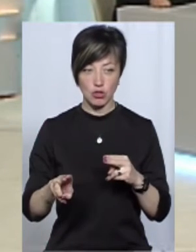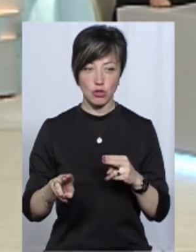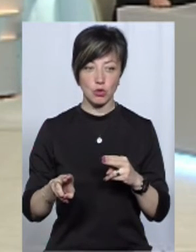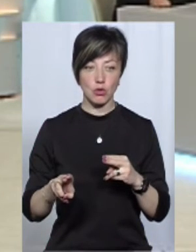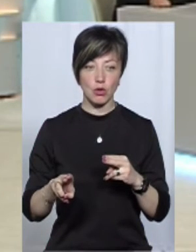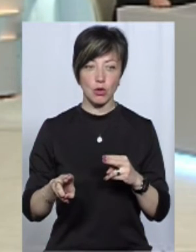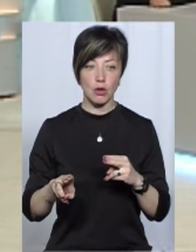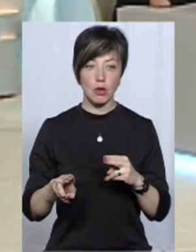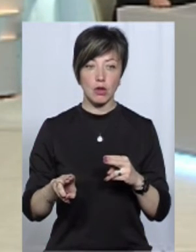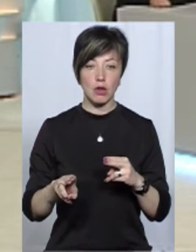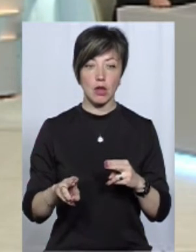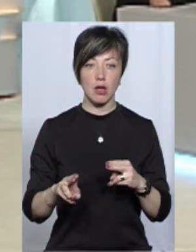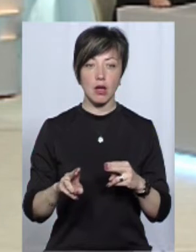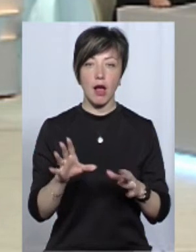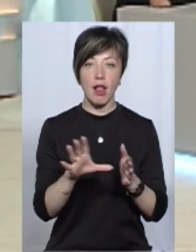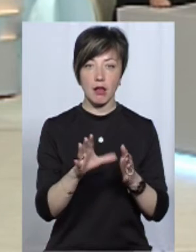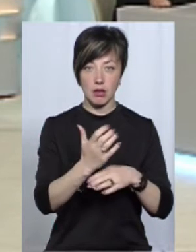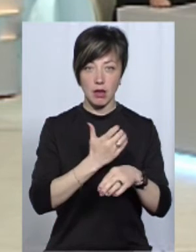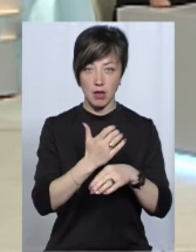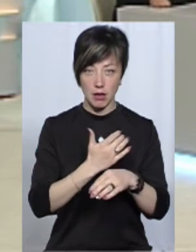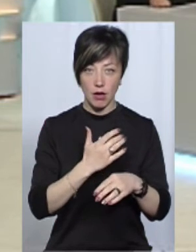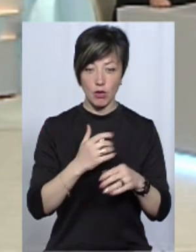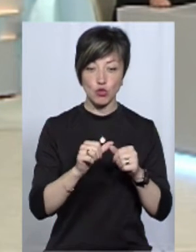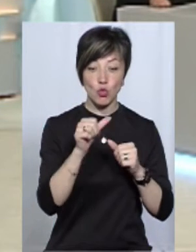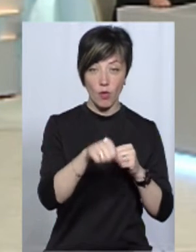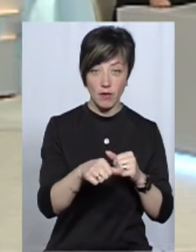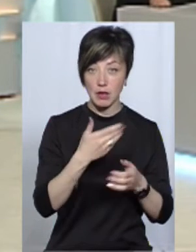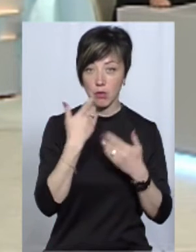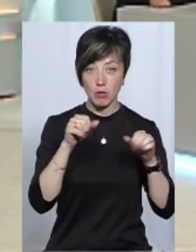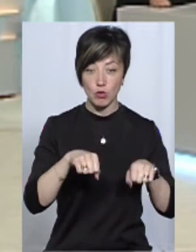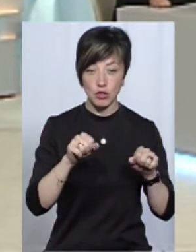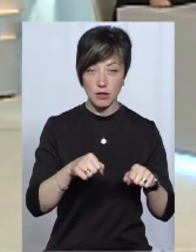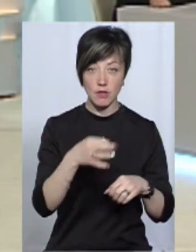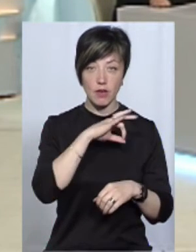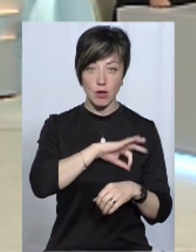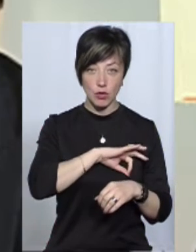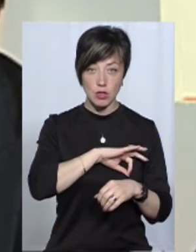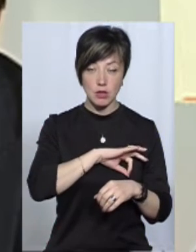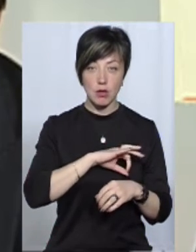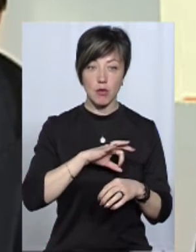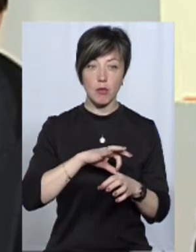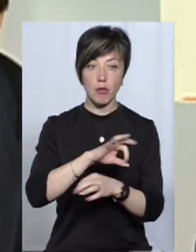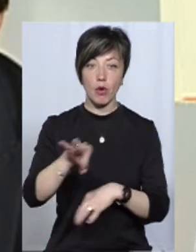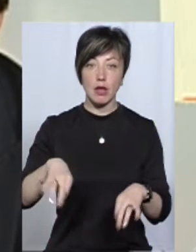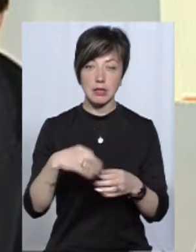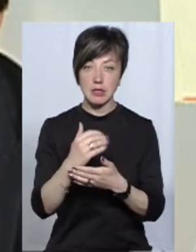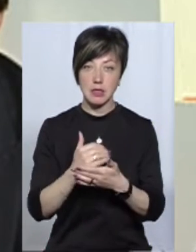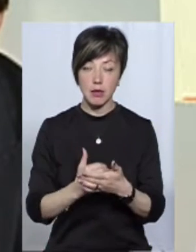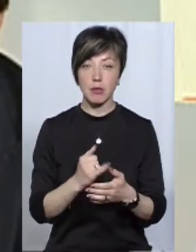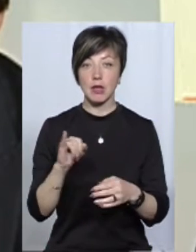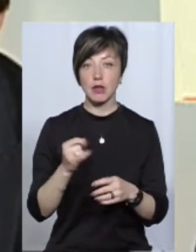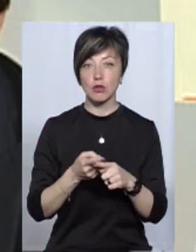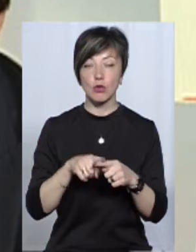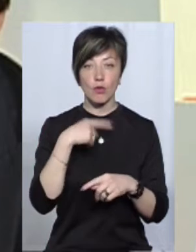живлення нашої електростанції. І не буде можливості використати проєктні системи і